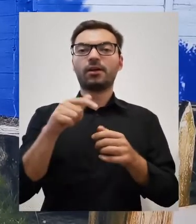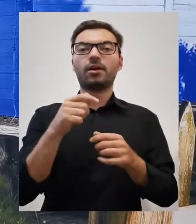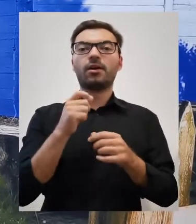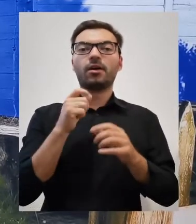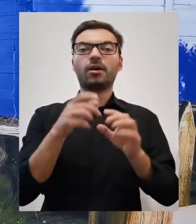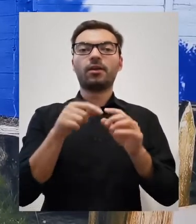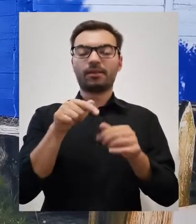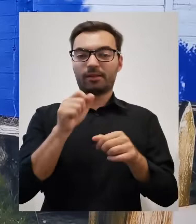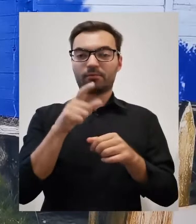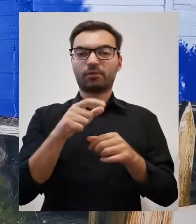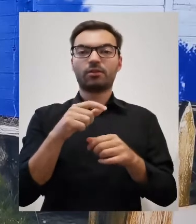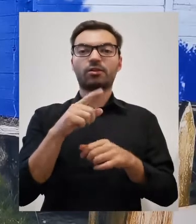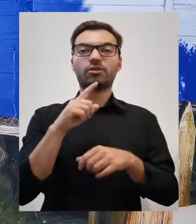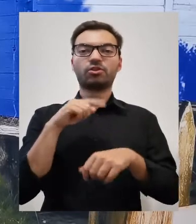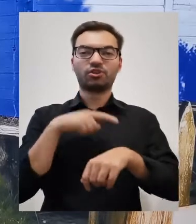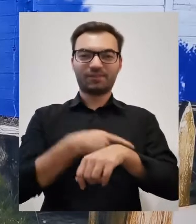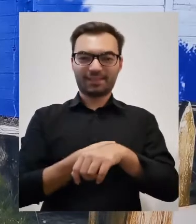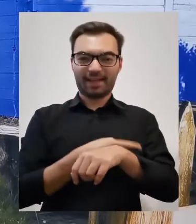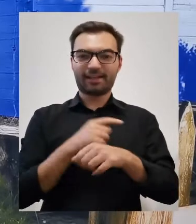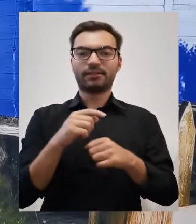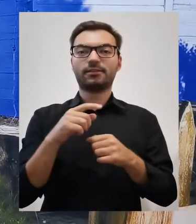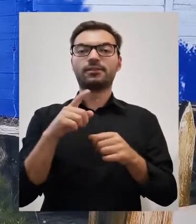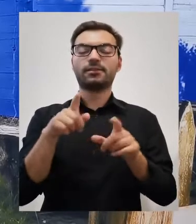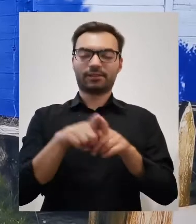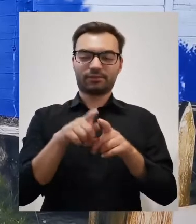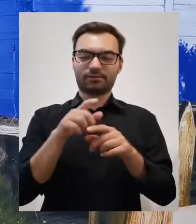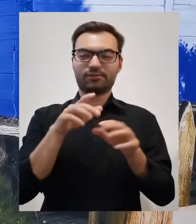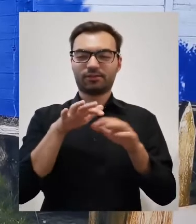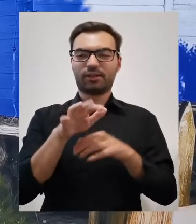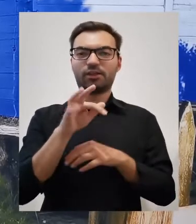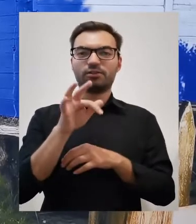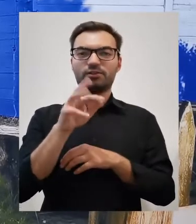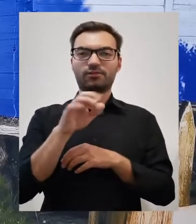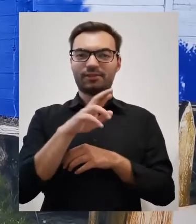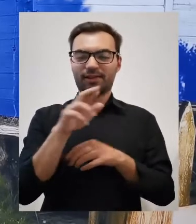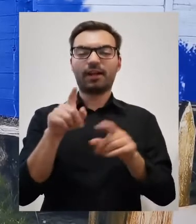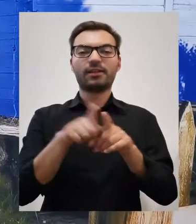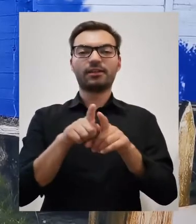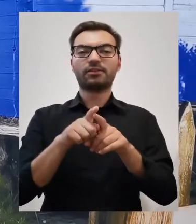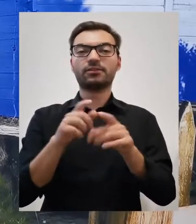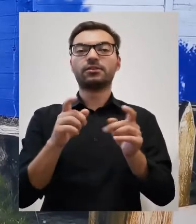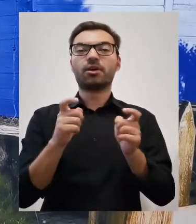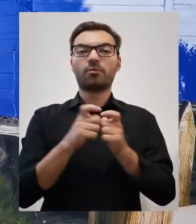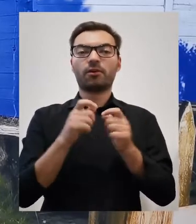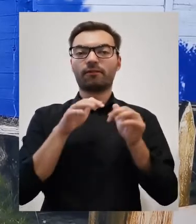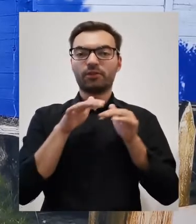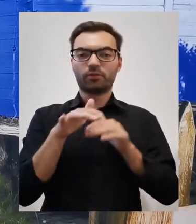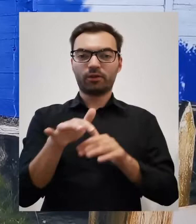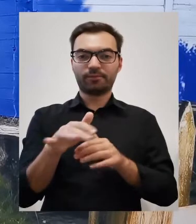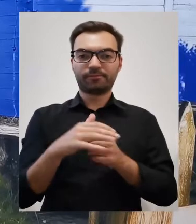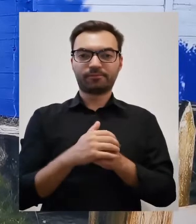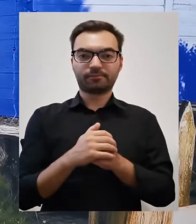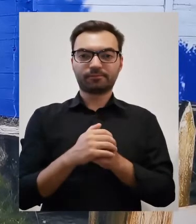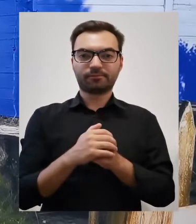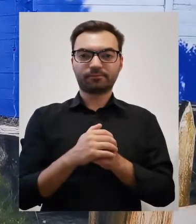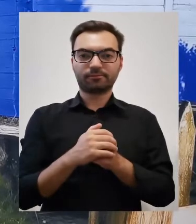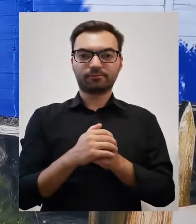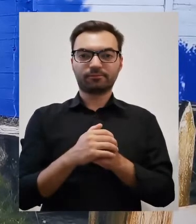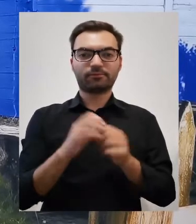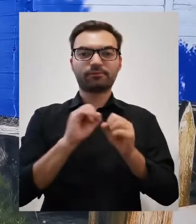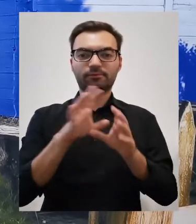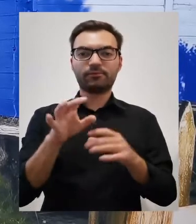leżą miejscowości Świder, który jest też oczywiście nad Świdrem, ale też tuż nad Wisłą.